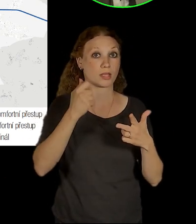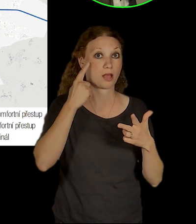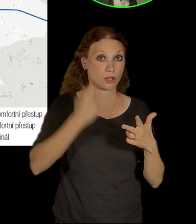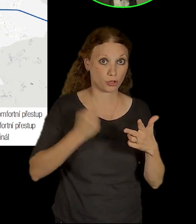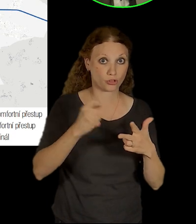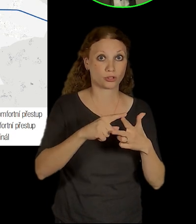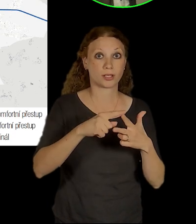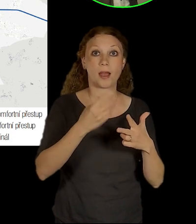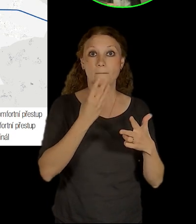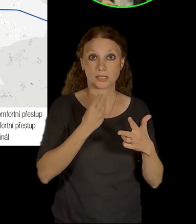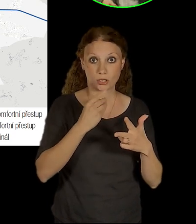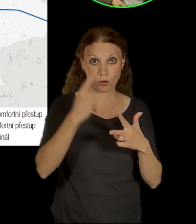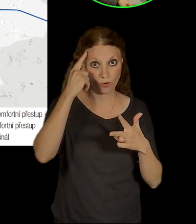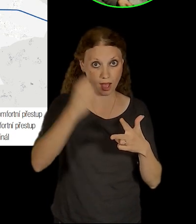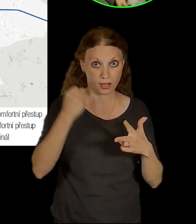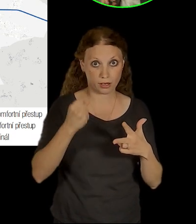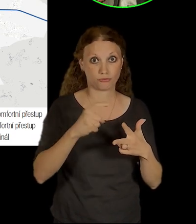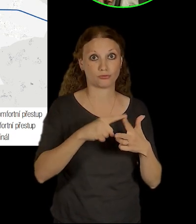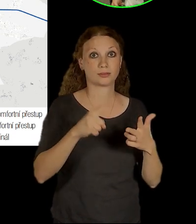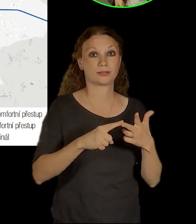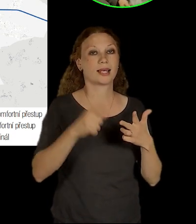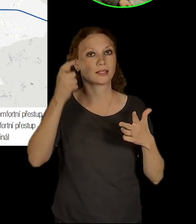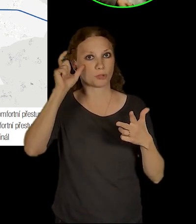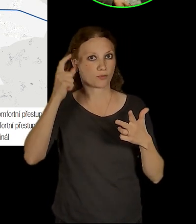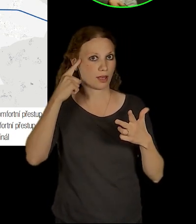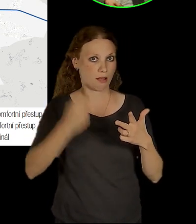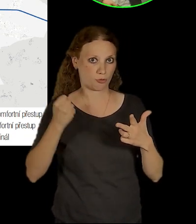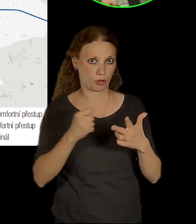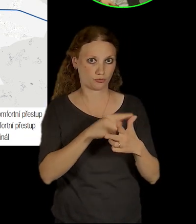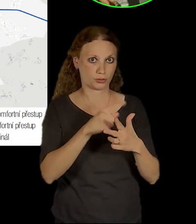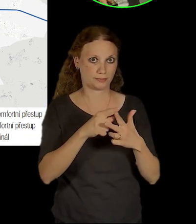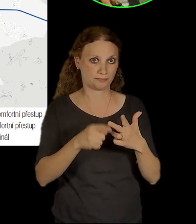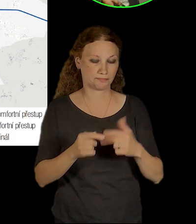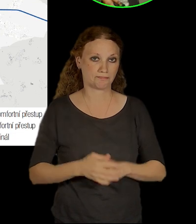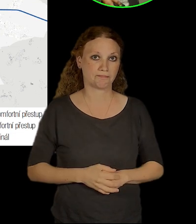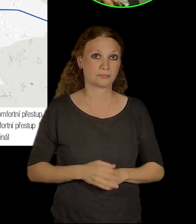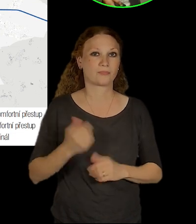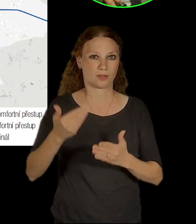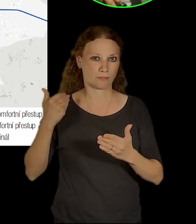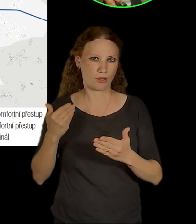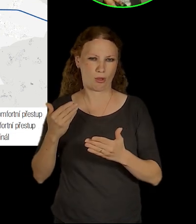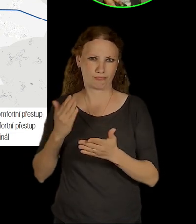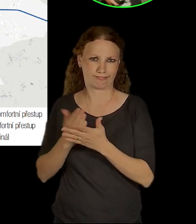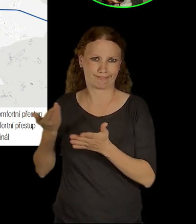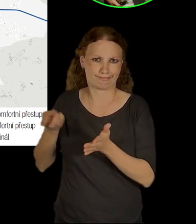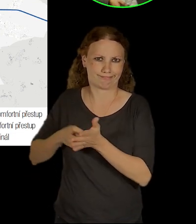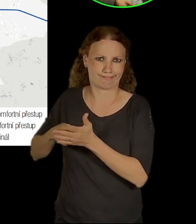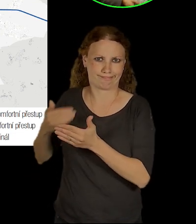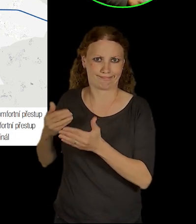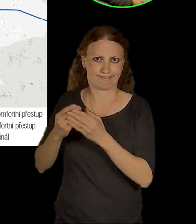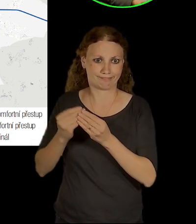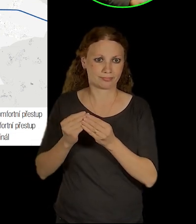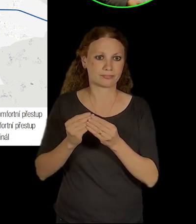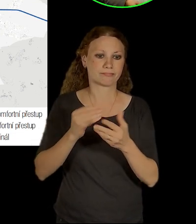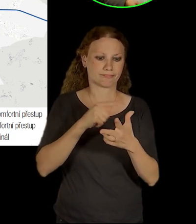Smíchovské nádraží. Jak už zmiňovali moji předřečníci, tak vlastně ani jeden z těch terminálů, ani jedno z těch